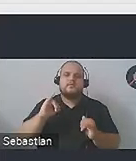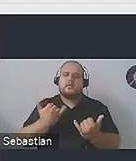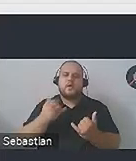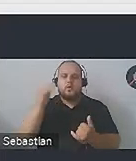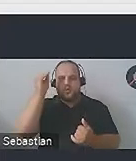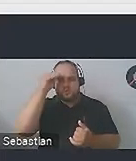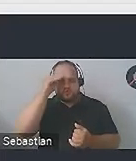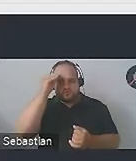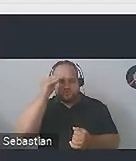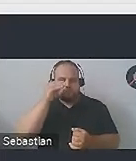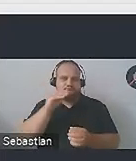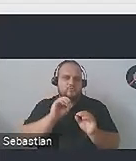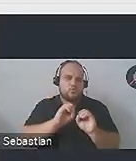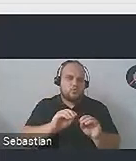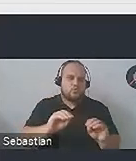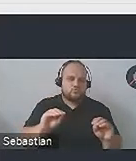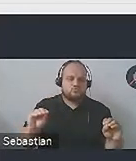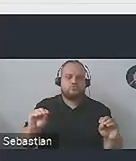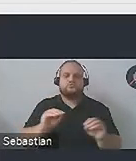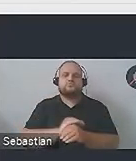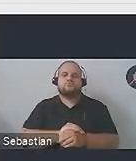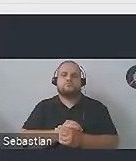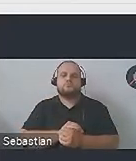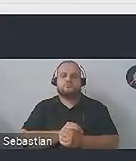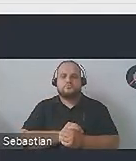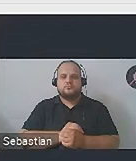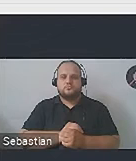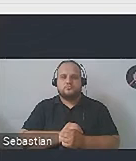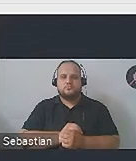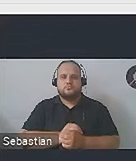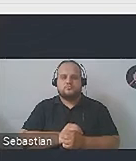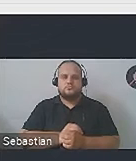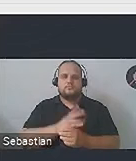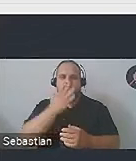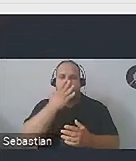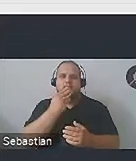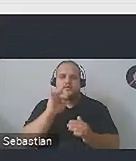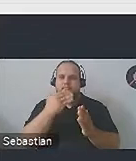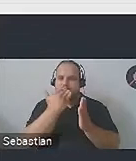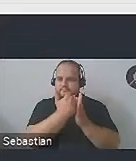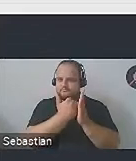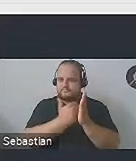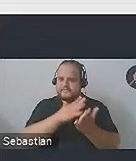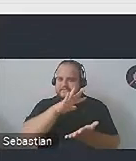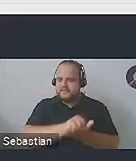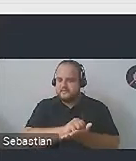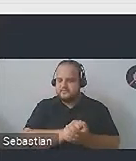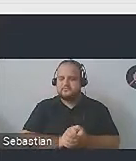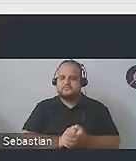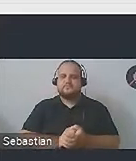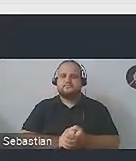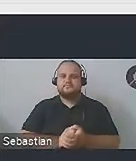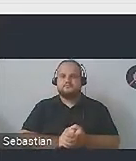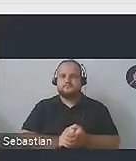uczyć dostępności cyfrowej w nawiązaniu do scenariusza zajęć, który znajduje się właśnie na stronie SPOET.